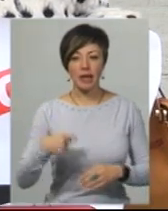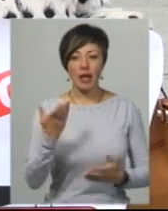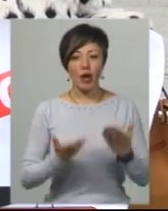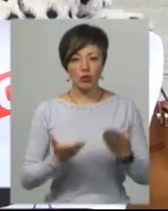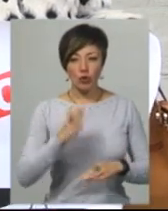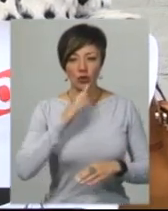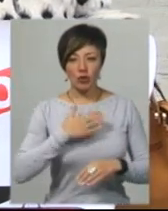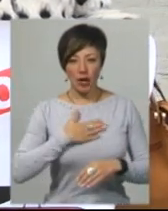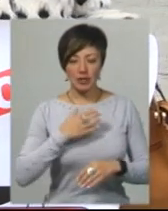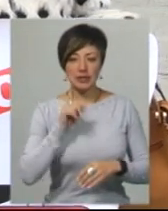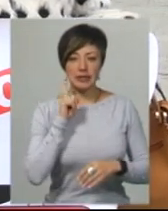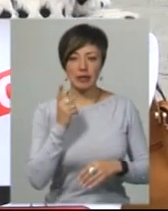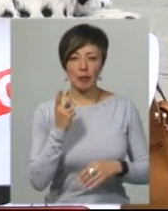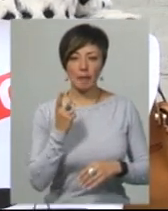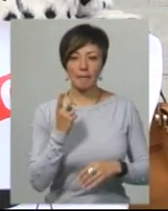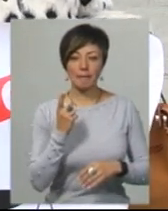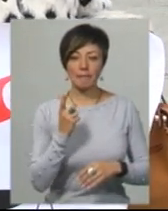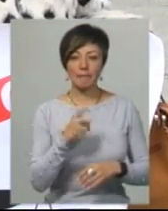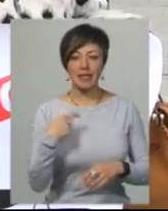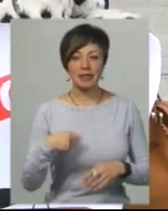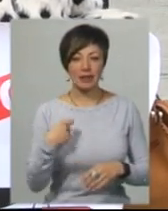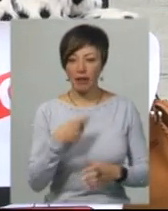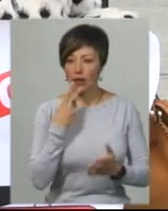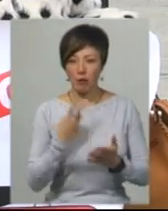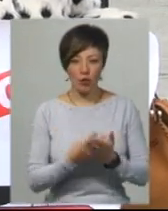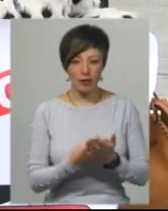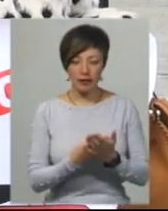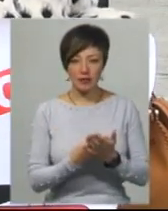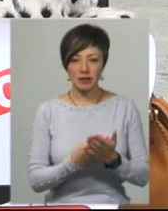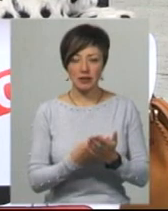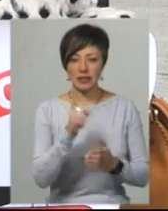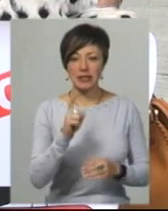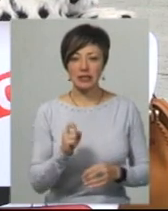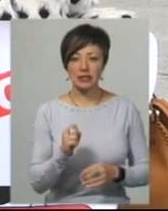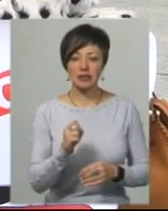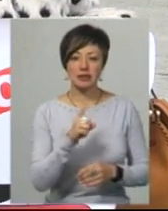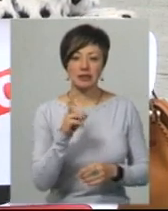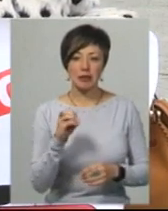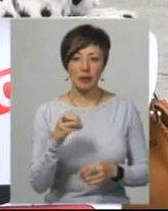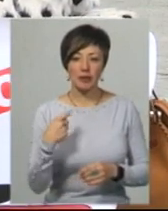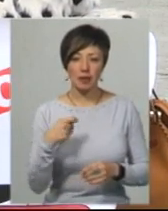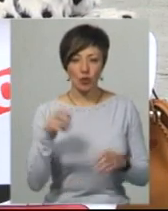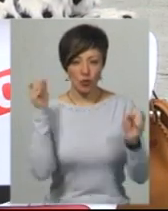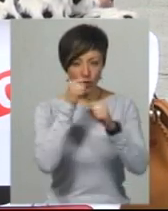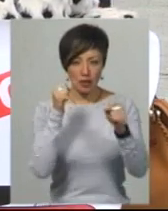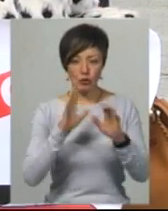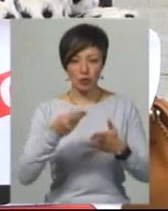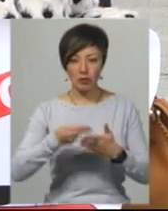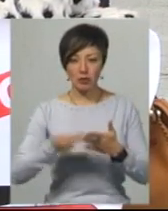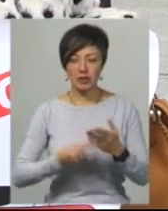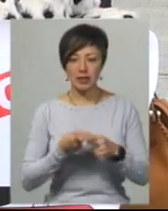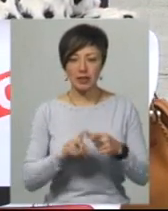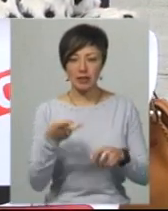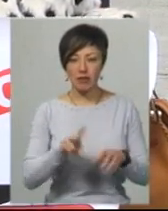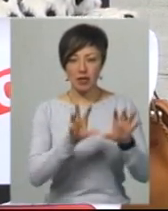якщо наш зепрезидент не подивиться, що вони наприймали дурниці, і таке буде підписувати ті закони, ці два